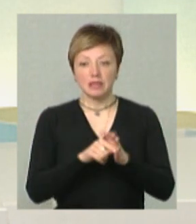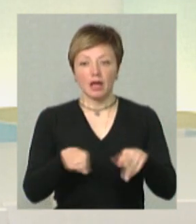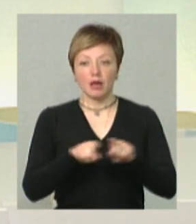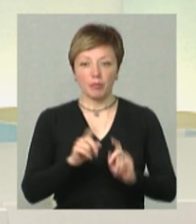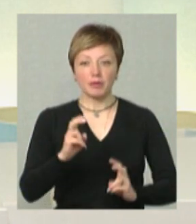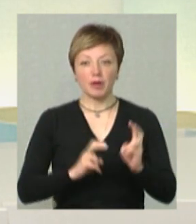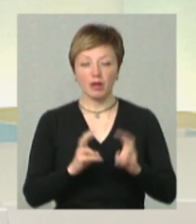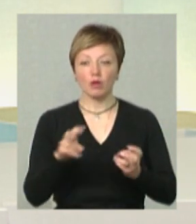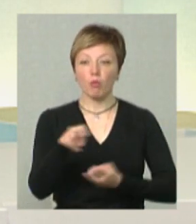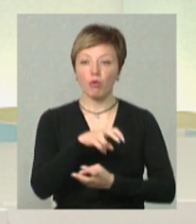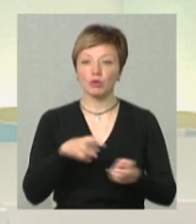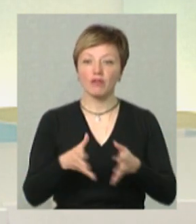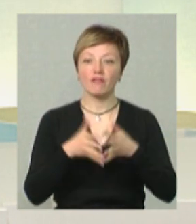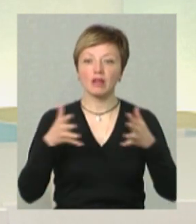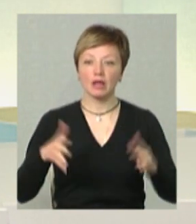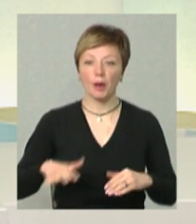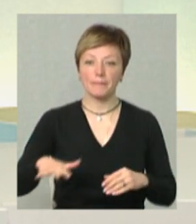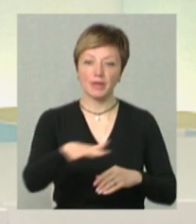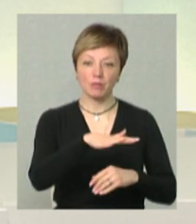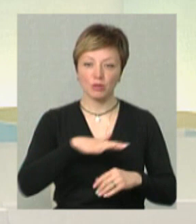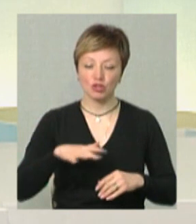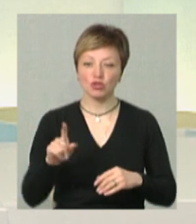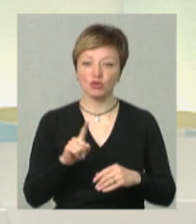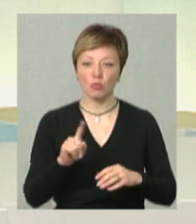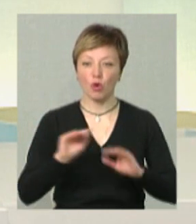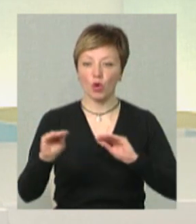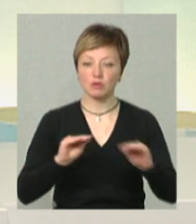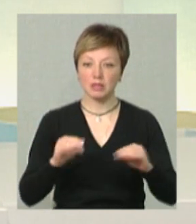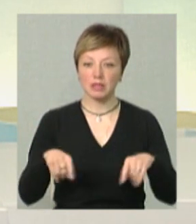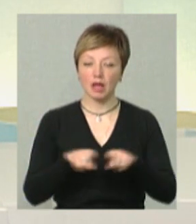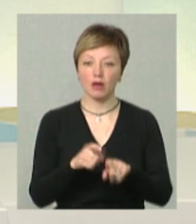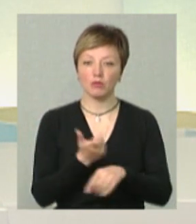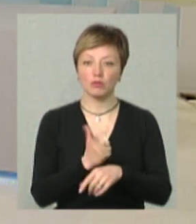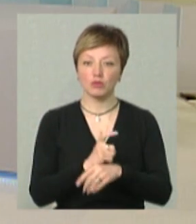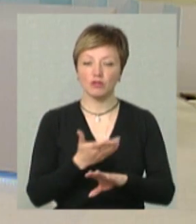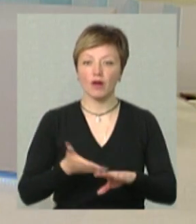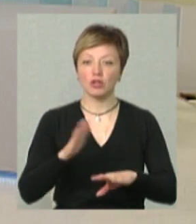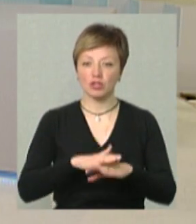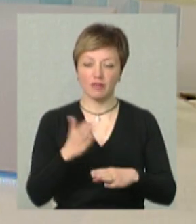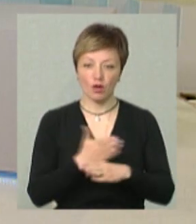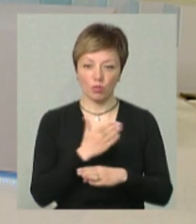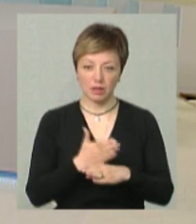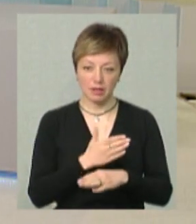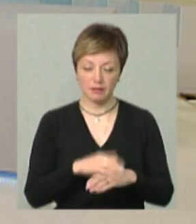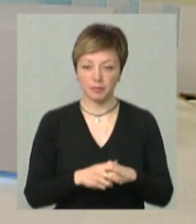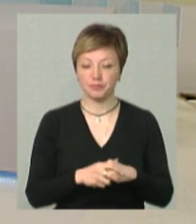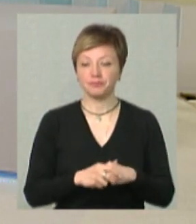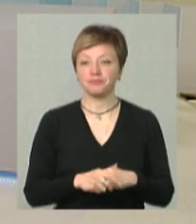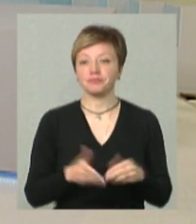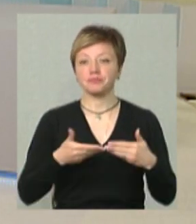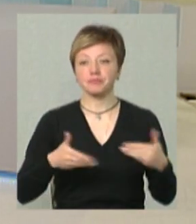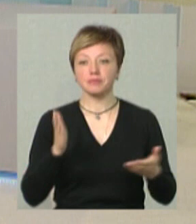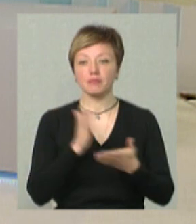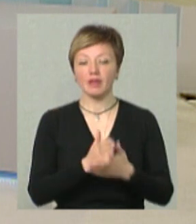підприємствами над пошуком великих приміщень для того, щоб розмістити такі більш важкі виробництва. Ми маємо